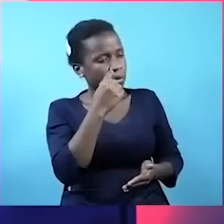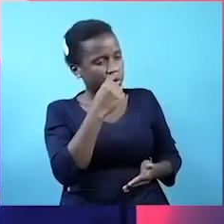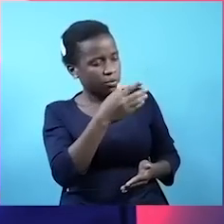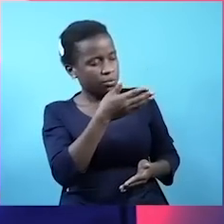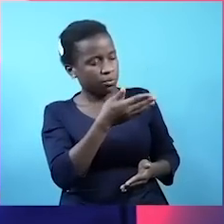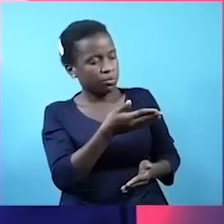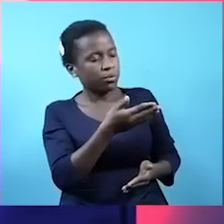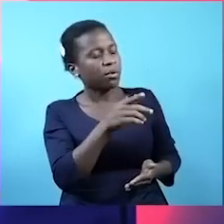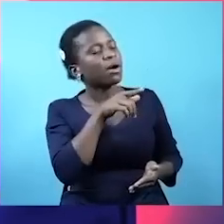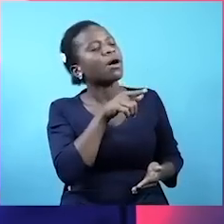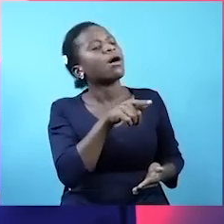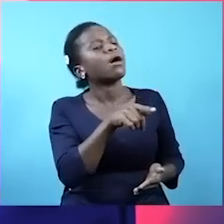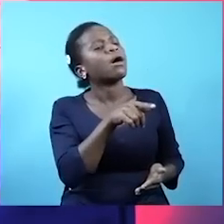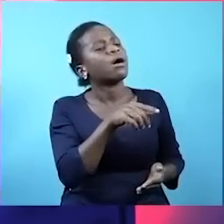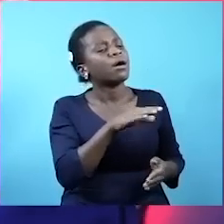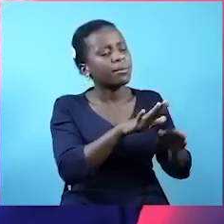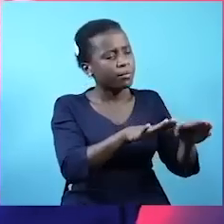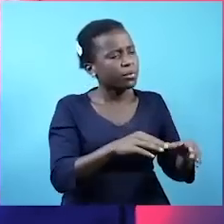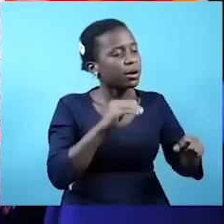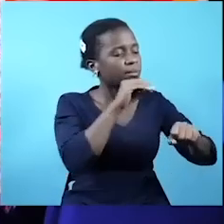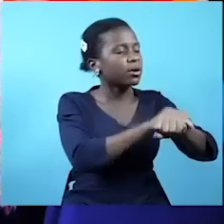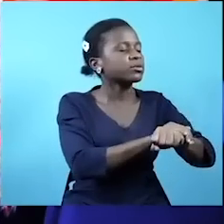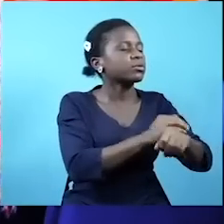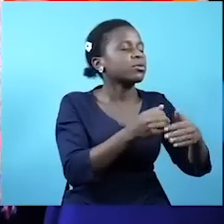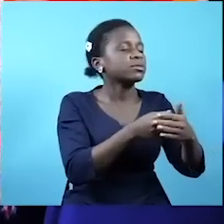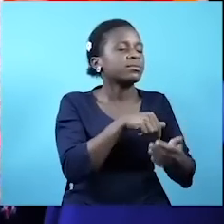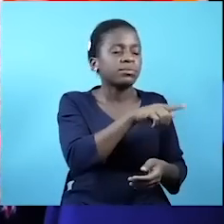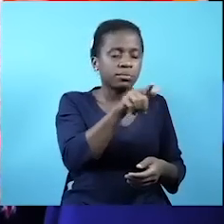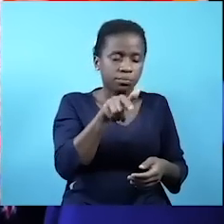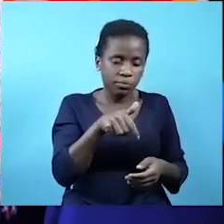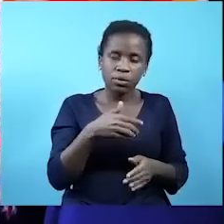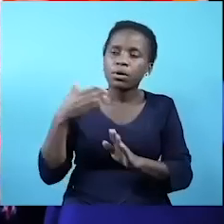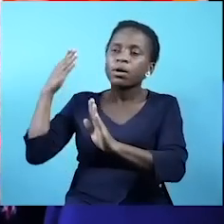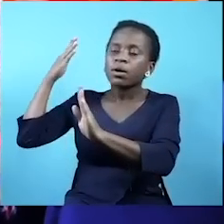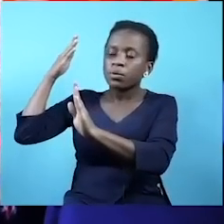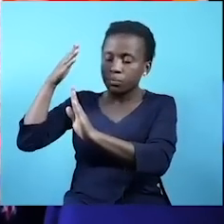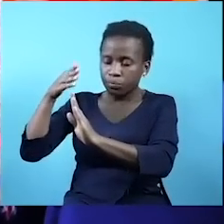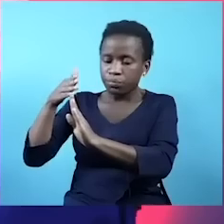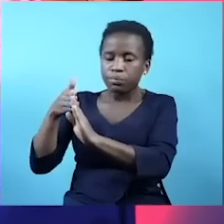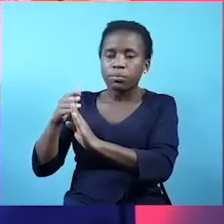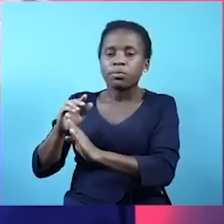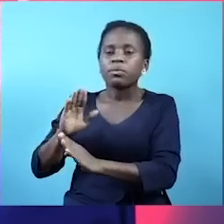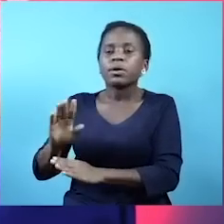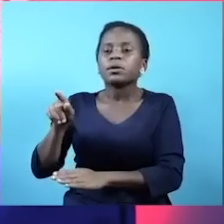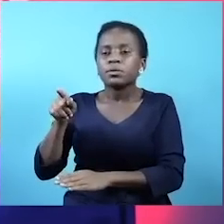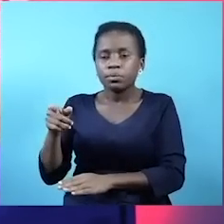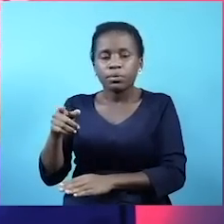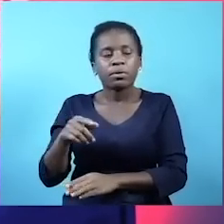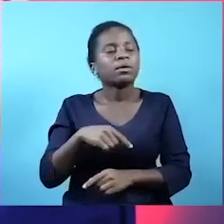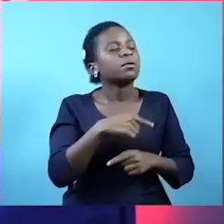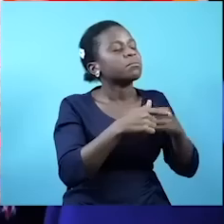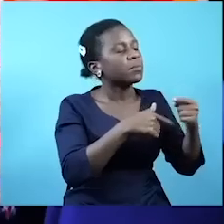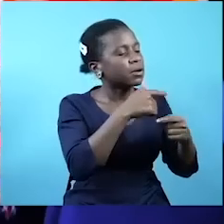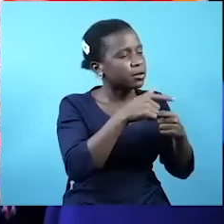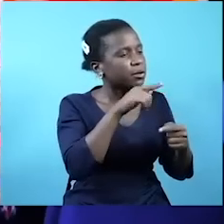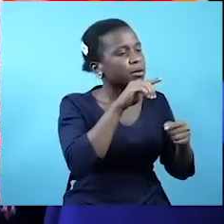mekamato kwa sababu yetu. Aki wana tutetea. Mwa mgotu. Dhamira yake au masila yake binafsi ni epi. Kutika kwa ndalia kubaki kwa